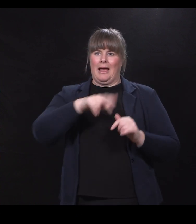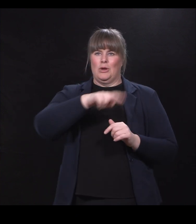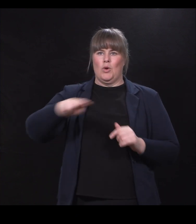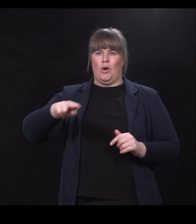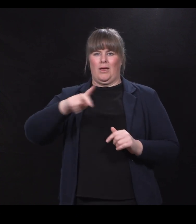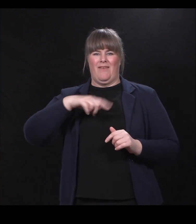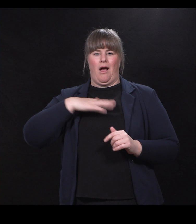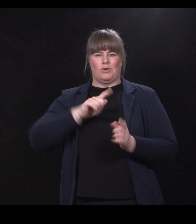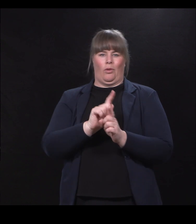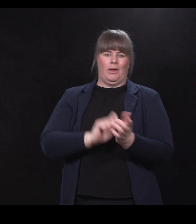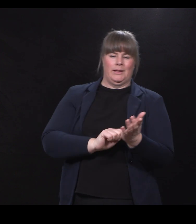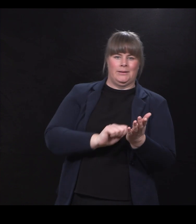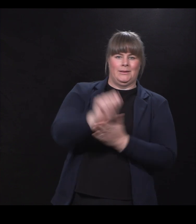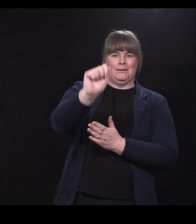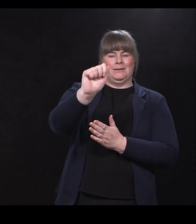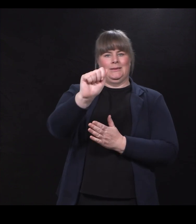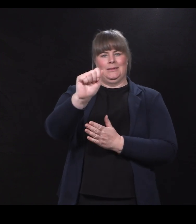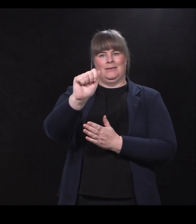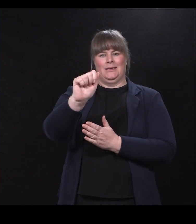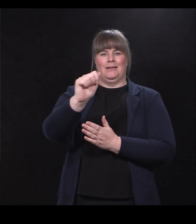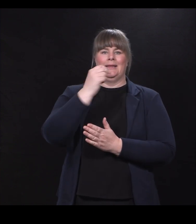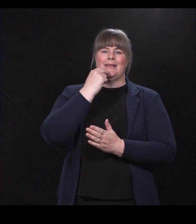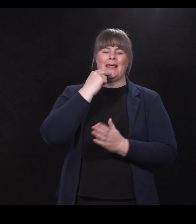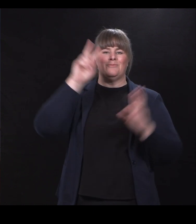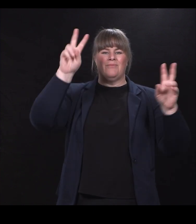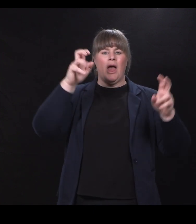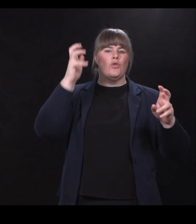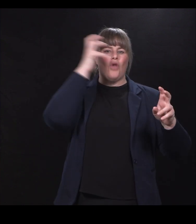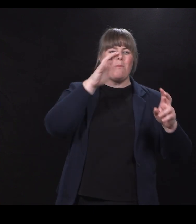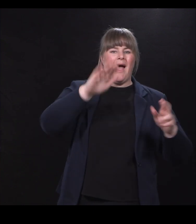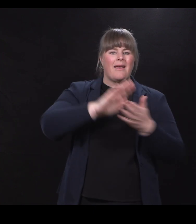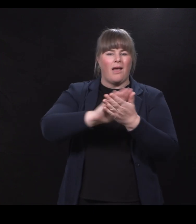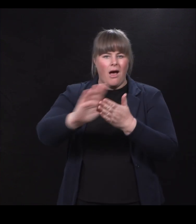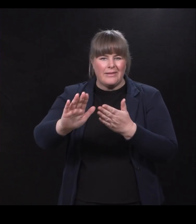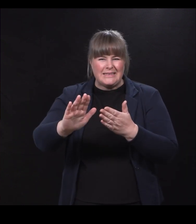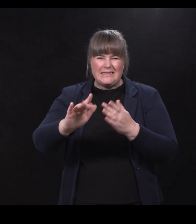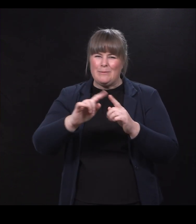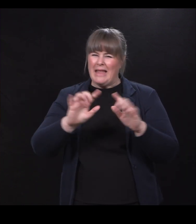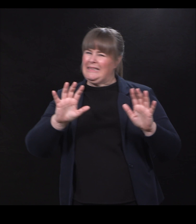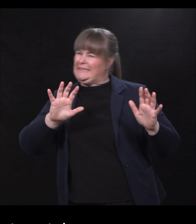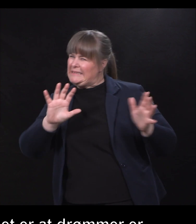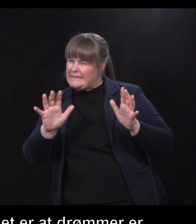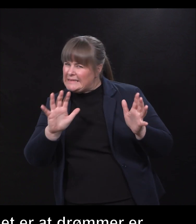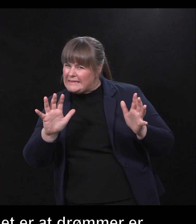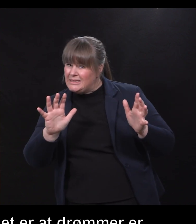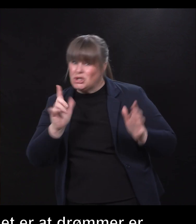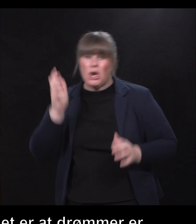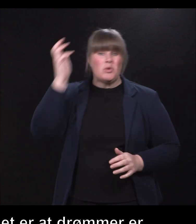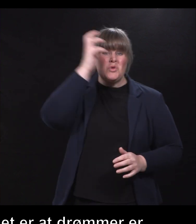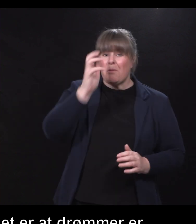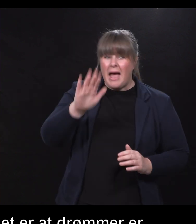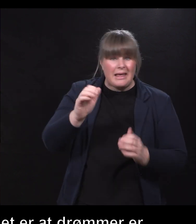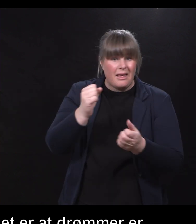litt opphører med, og det er at drømmer er gratis. For drømmer er ikke gratis å